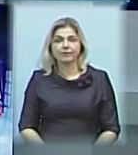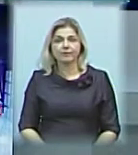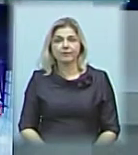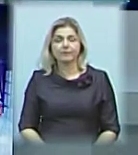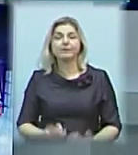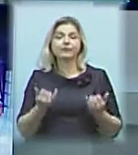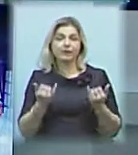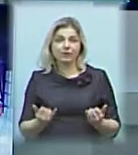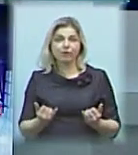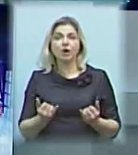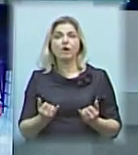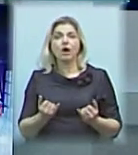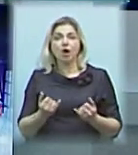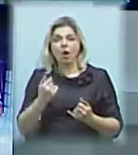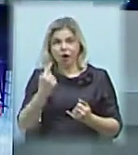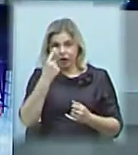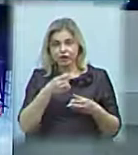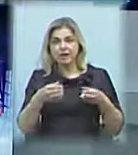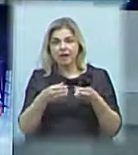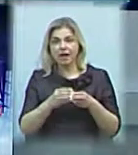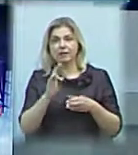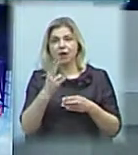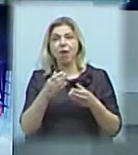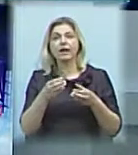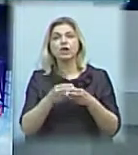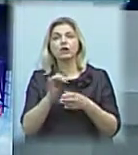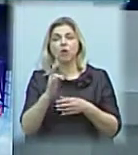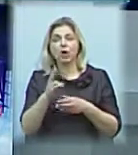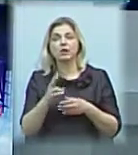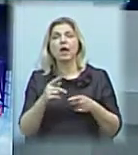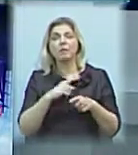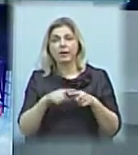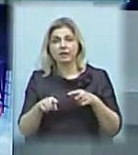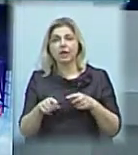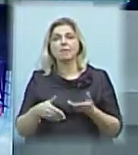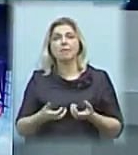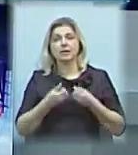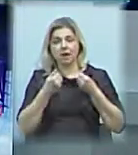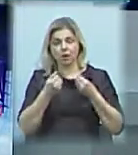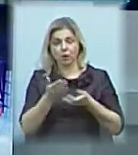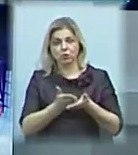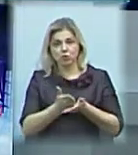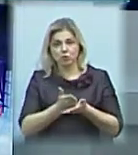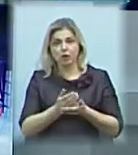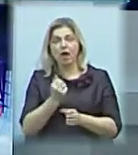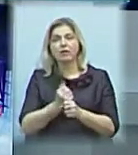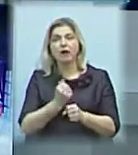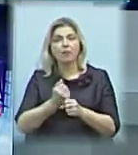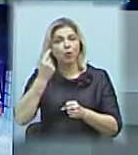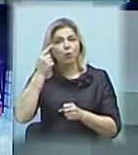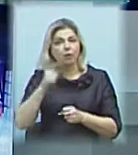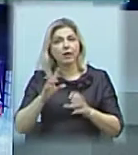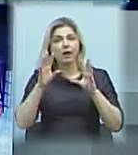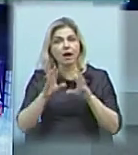Сьогодні особовий склад Миколаївського гарнізону Оперативно-рятувальної служби цивільного захисту відпрацював вміння у